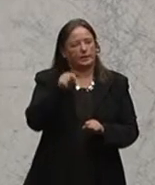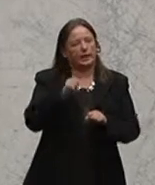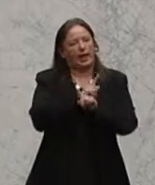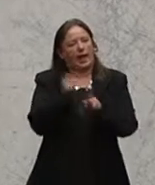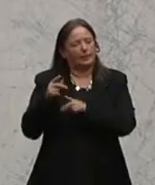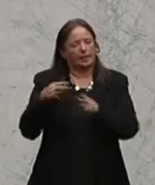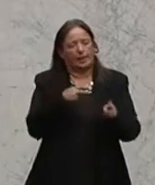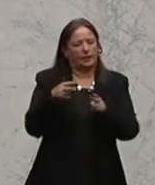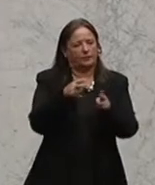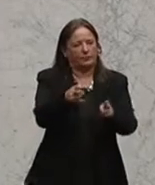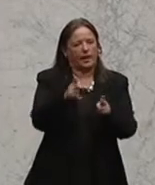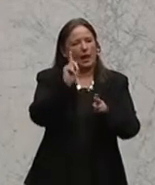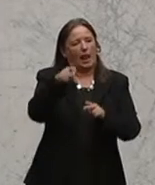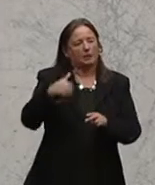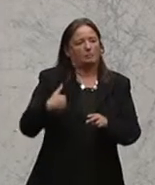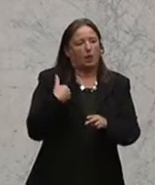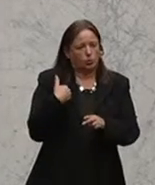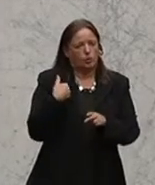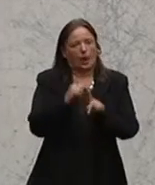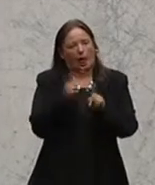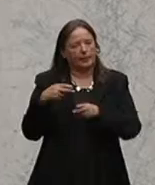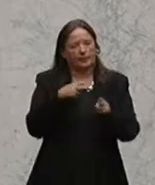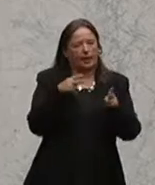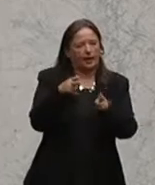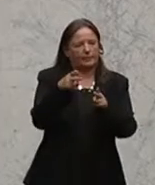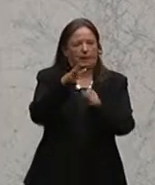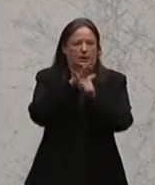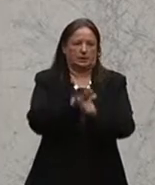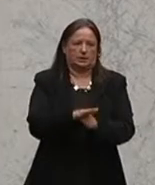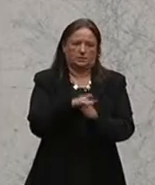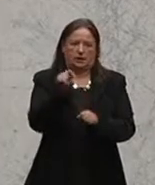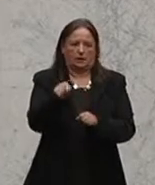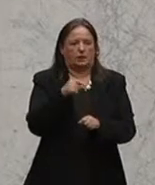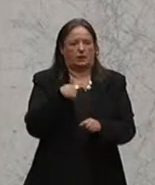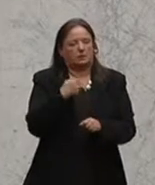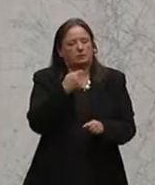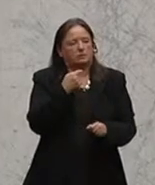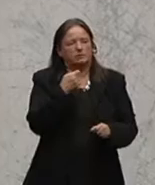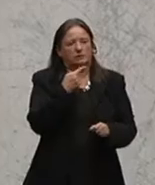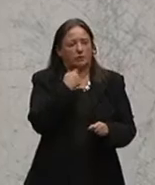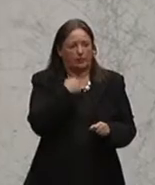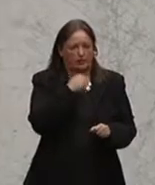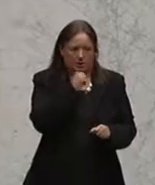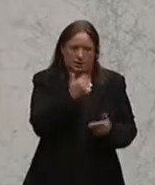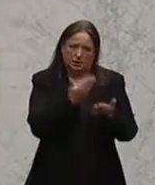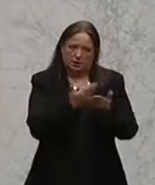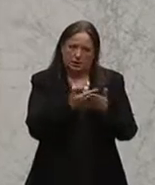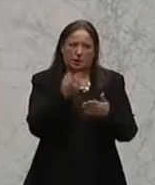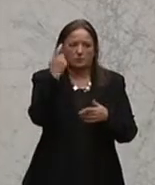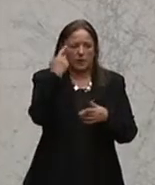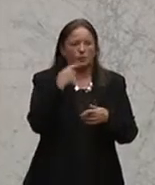Weg als den Weg der Matura wählen, diese zu diskriminieren. Das führt nämlich dazu, dass ein hoher